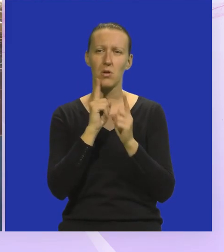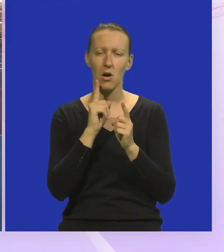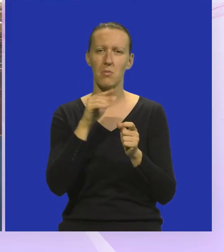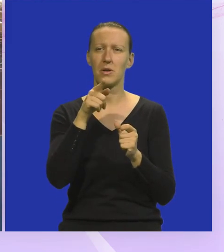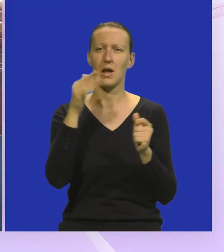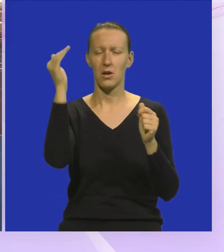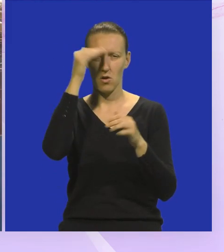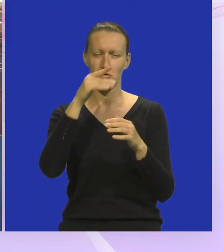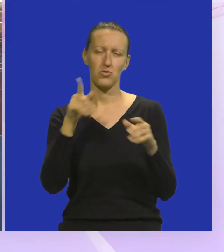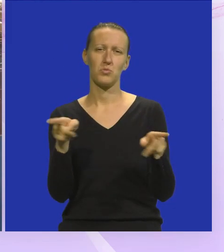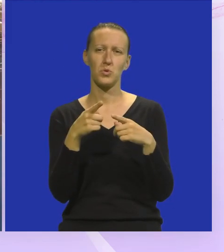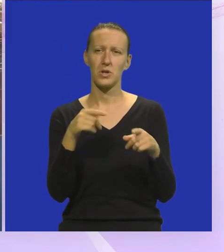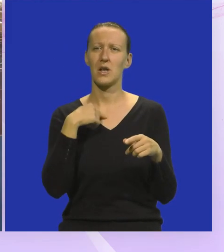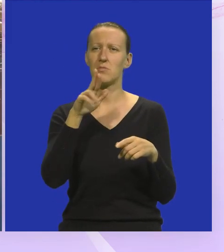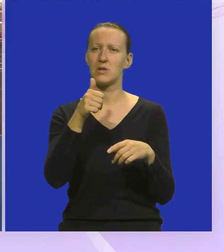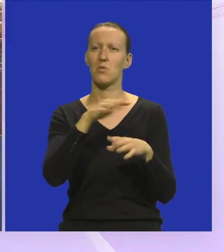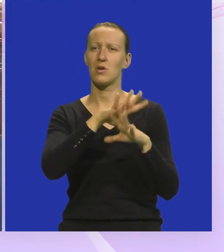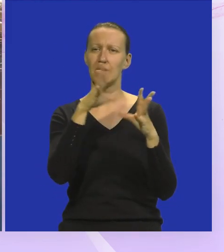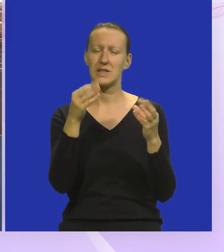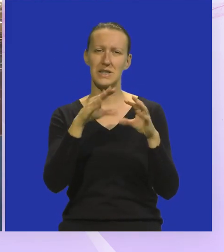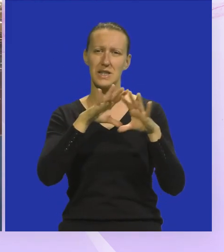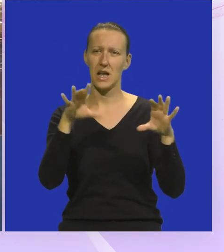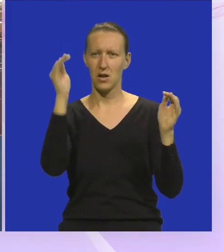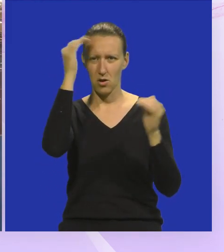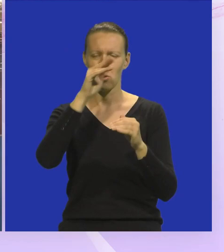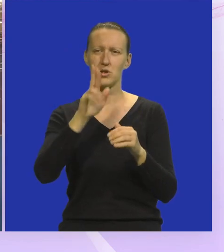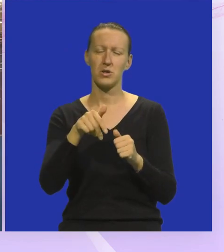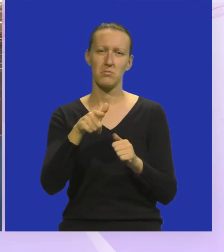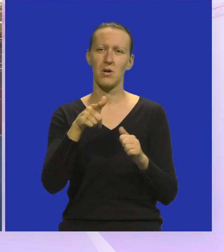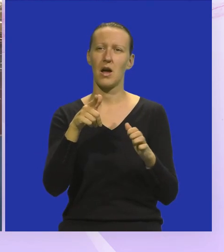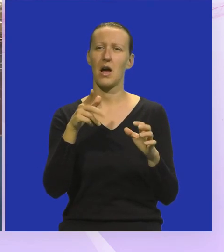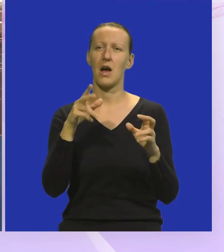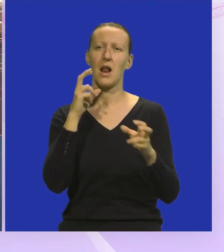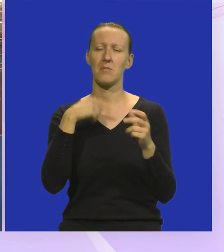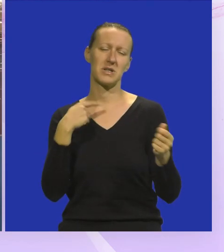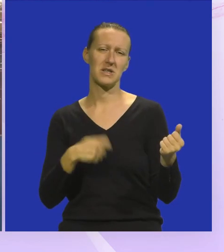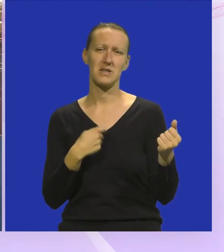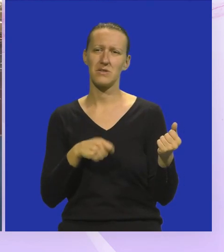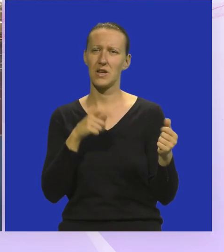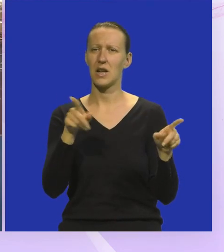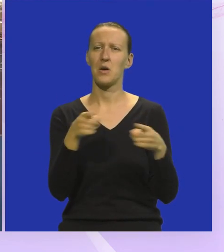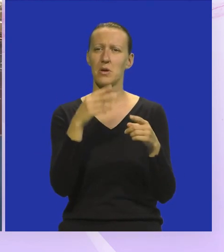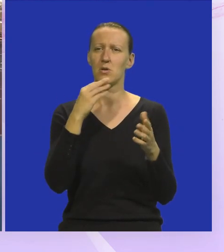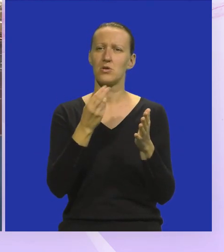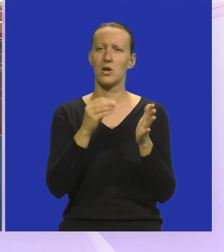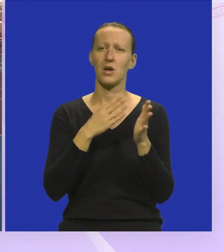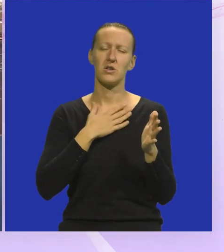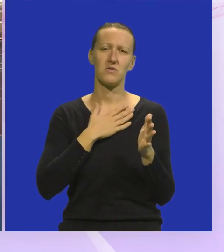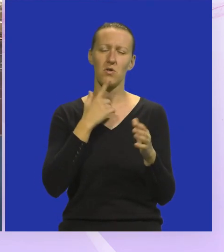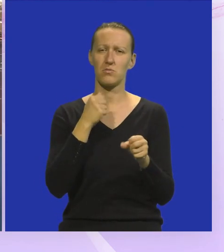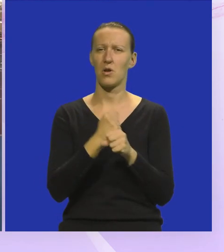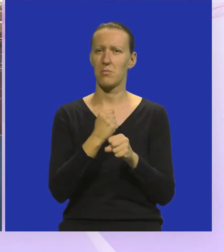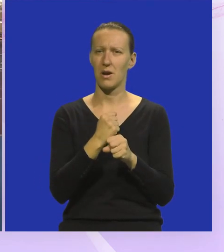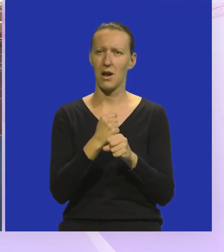proba, taj noćni muzeja Zapravo imali smo cijelu noć, smo imali live glazbu, mi smo svirali te pjesme i još neke kavere koje smo